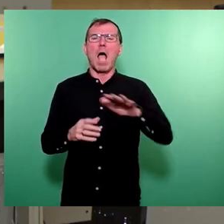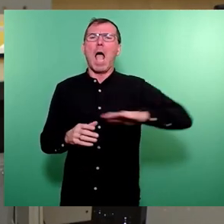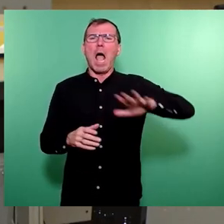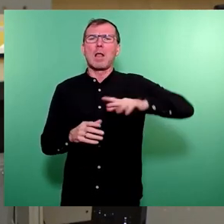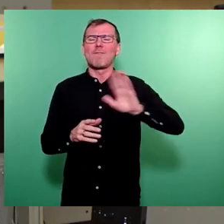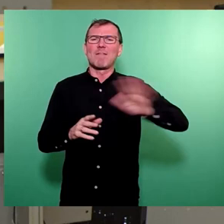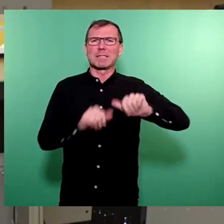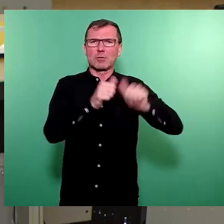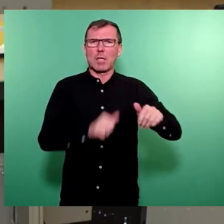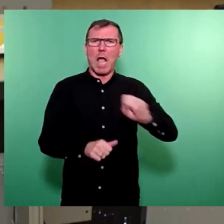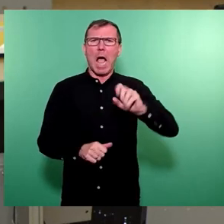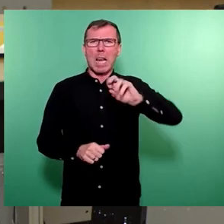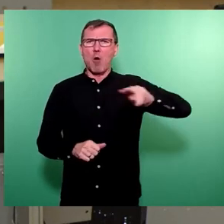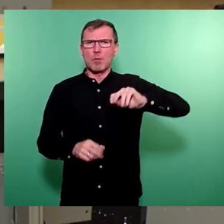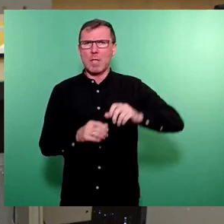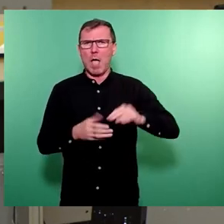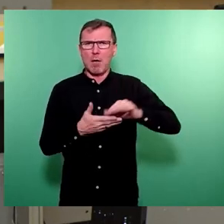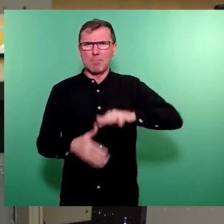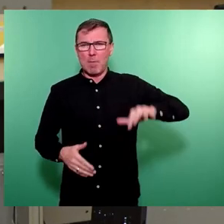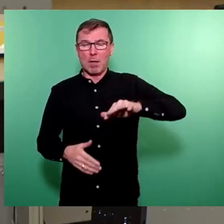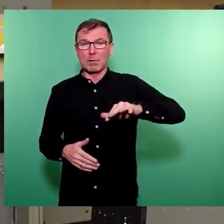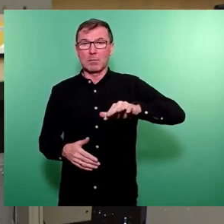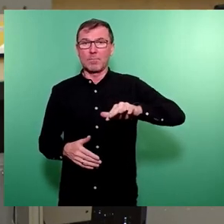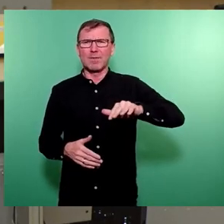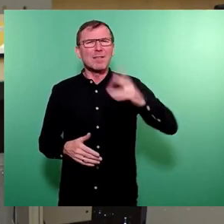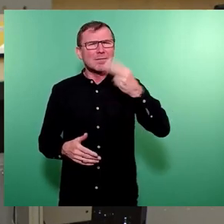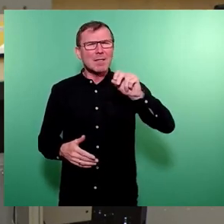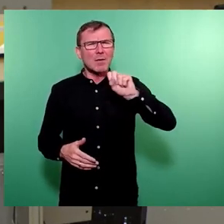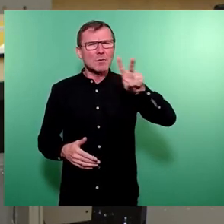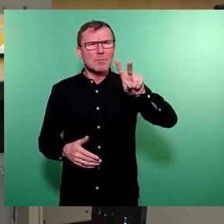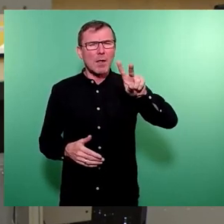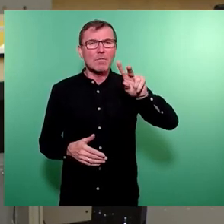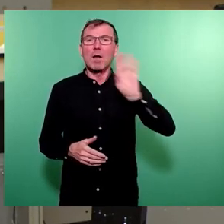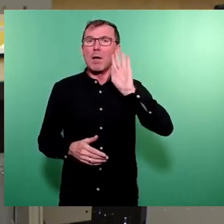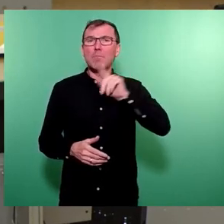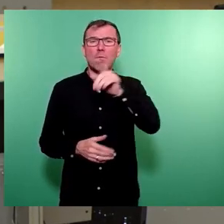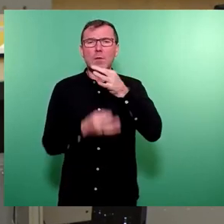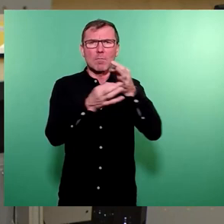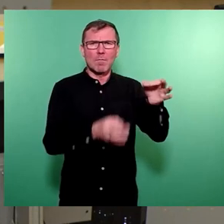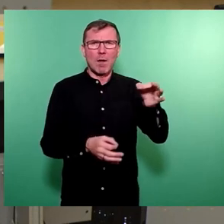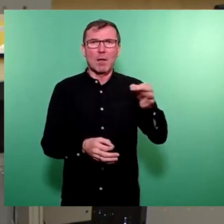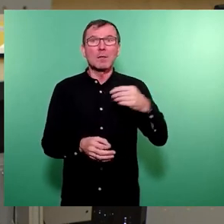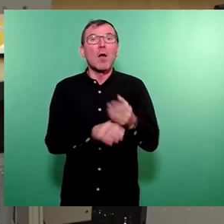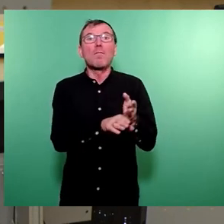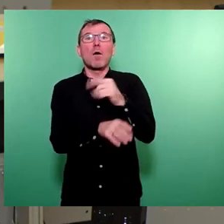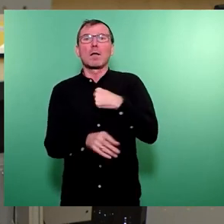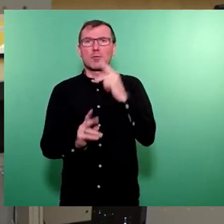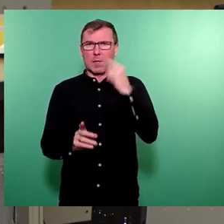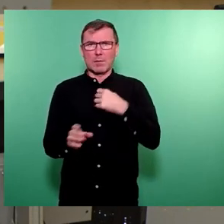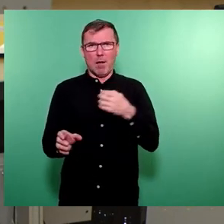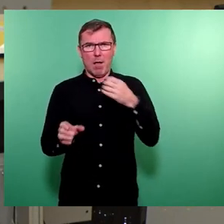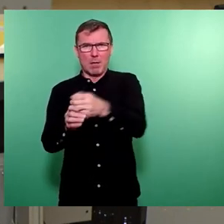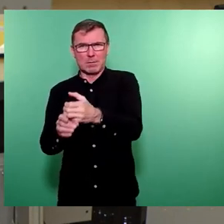Da hat die Beteiligung 2012, glaube ich, stattgefunden. Also das war in der Zeit, bevor ich noch in den Stadtrat eingezogen bin.